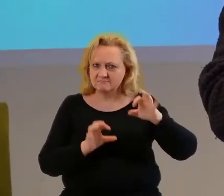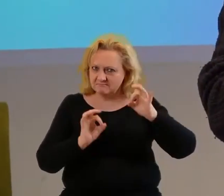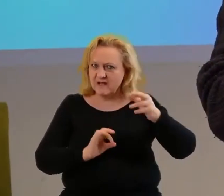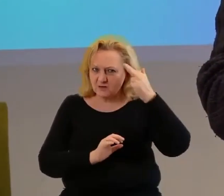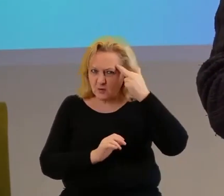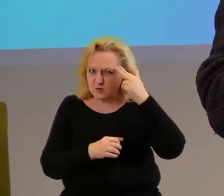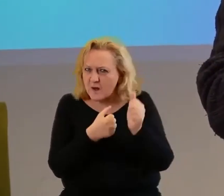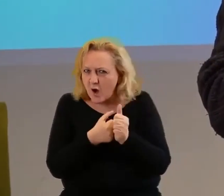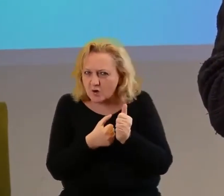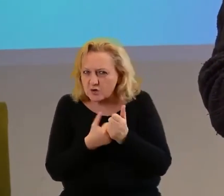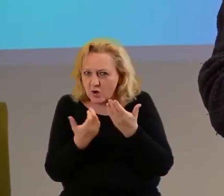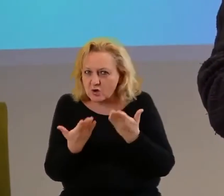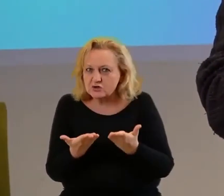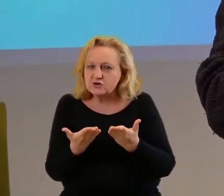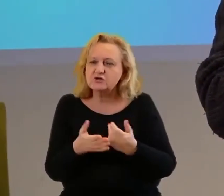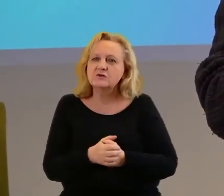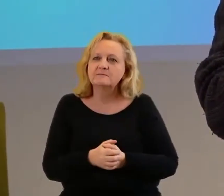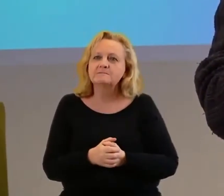zrozumiała.